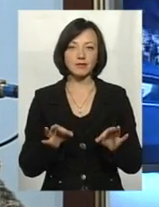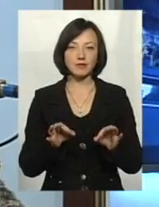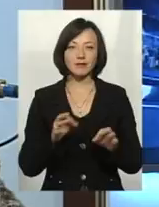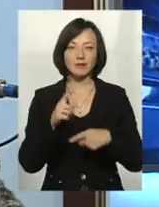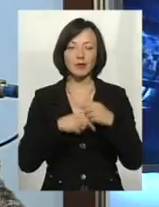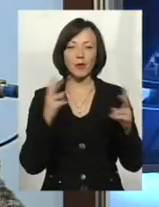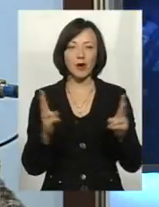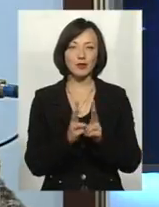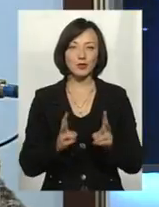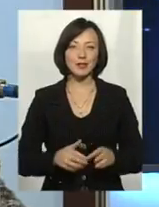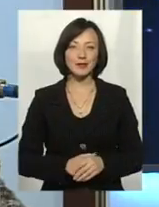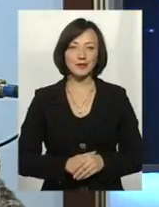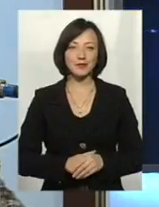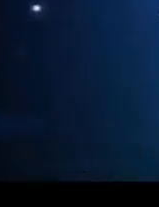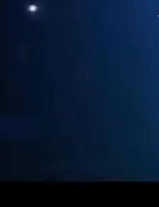висновки. Побачимось.